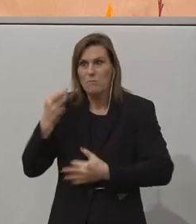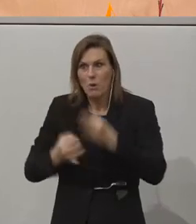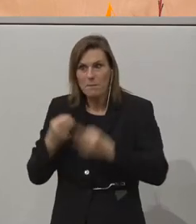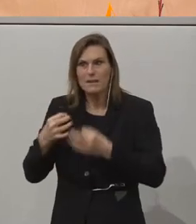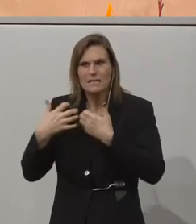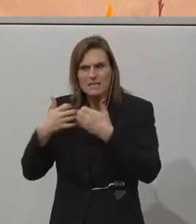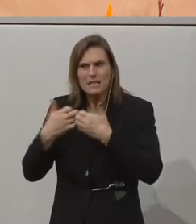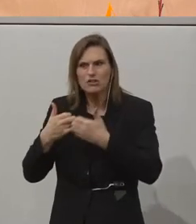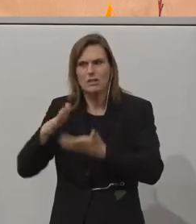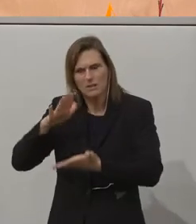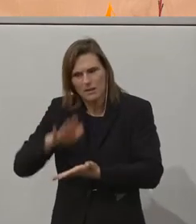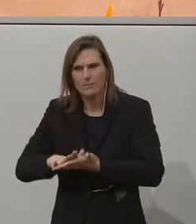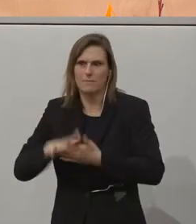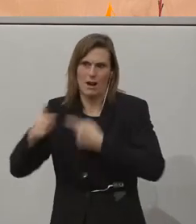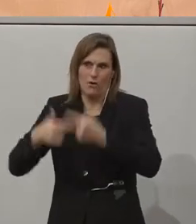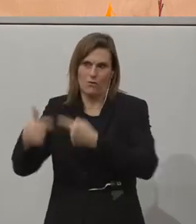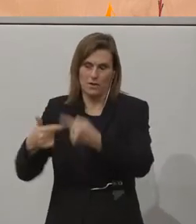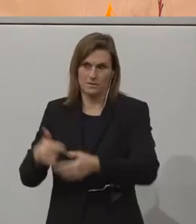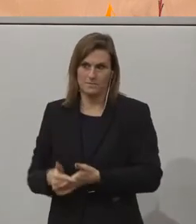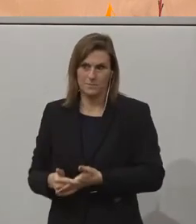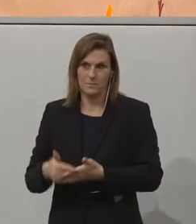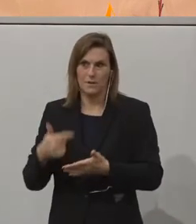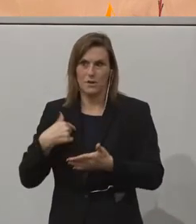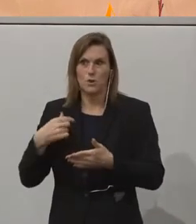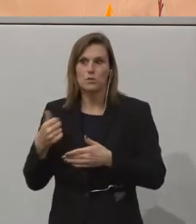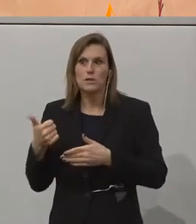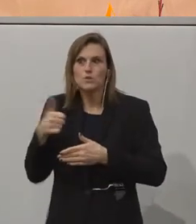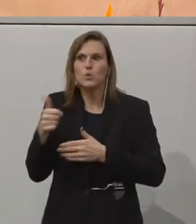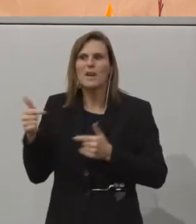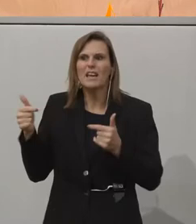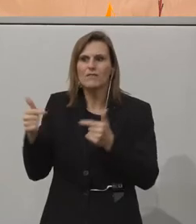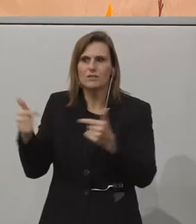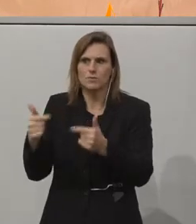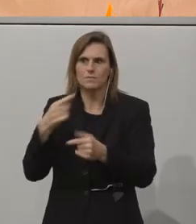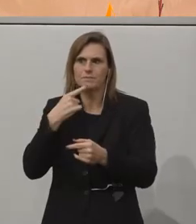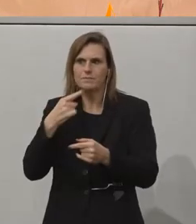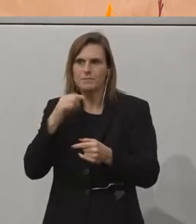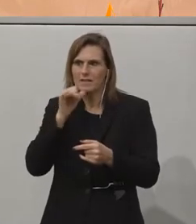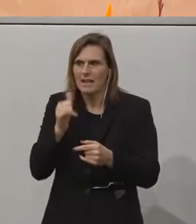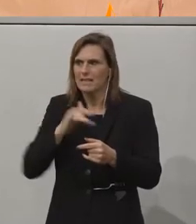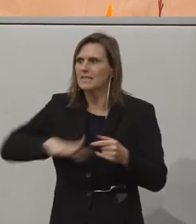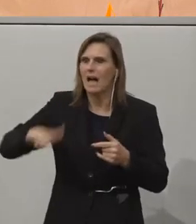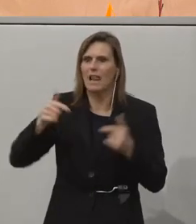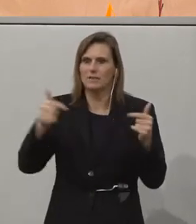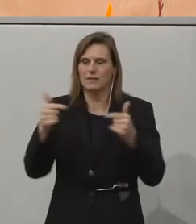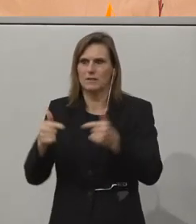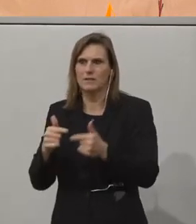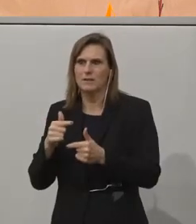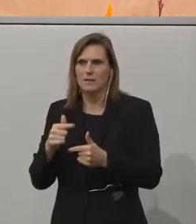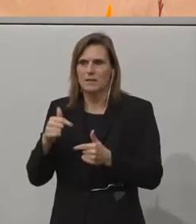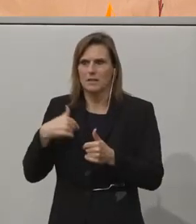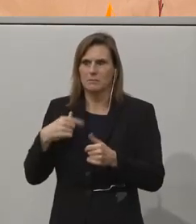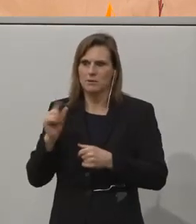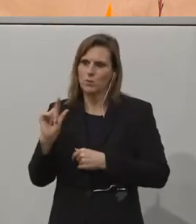Geschichte auf den Boden bringen. Und da habe ich jetzt noch eine zusätzliche Investition zugesagt, aber ich kann nicht überall alles finanzieren. Ich bin der kleine Martin Essl